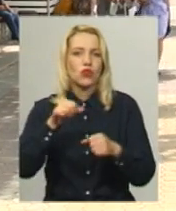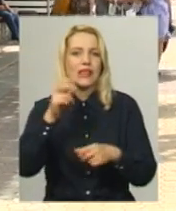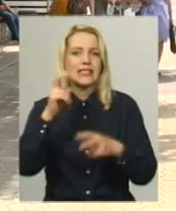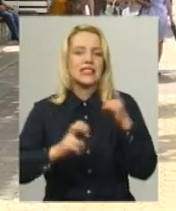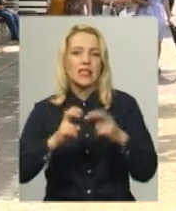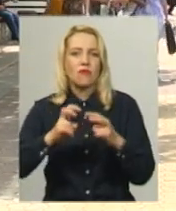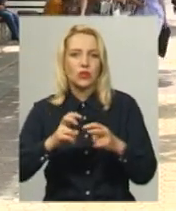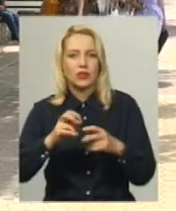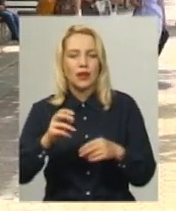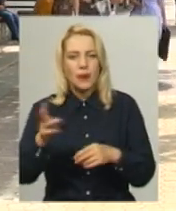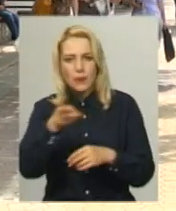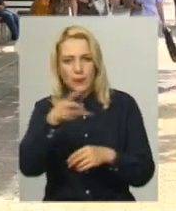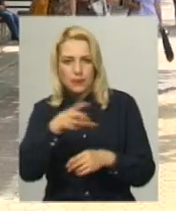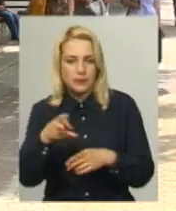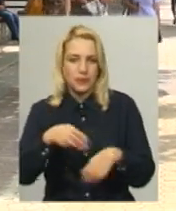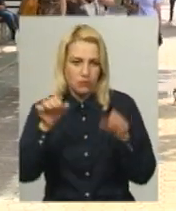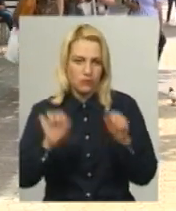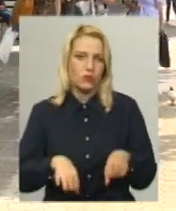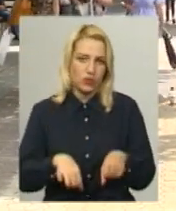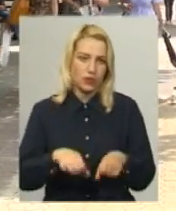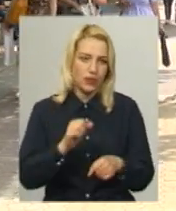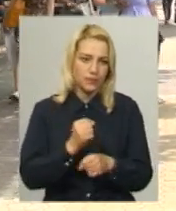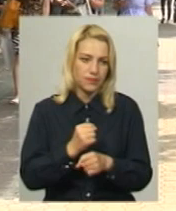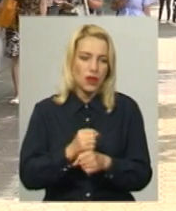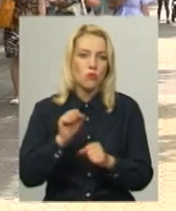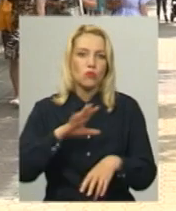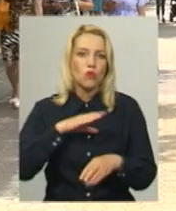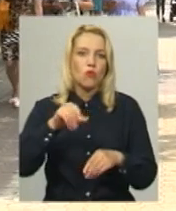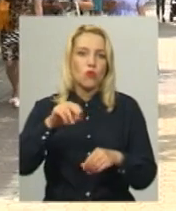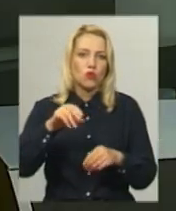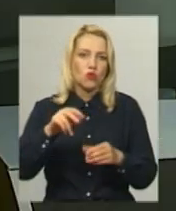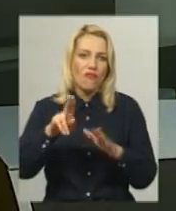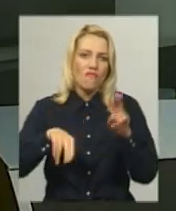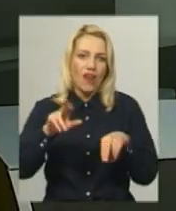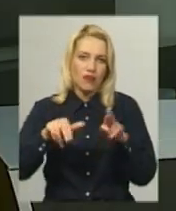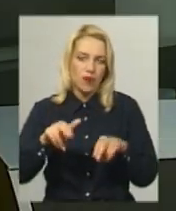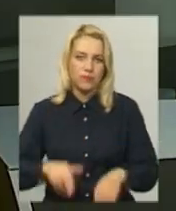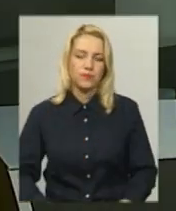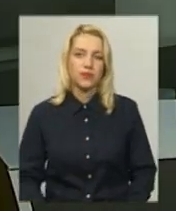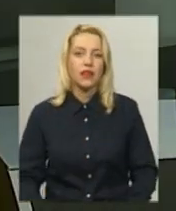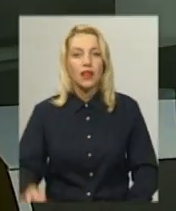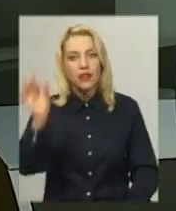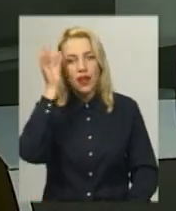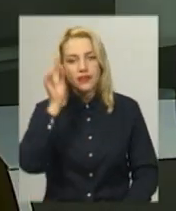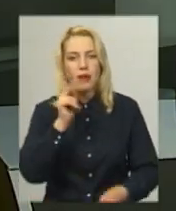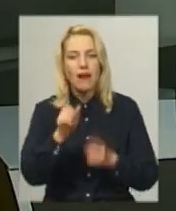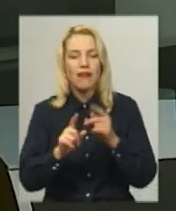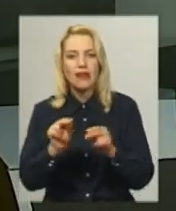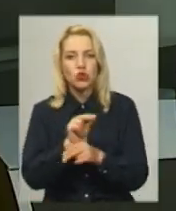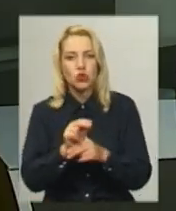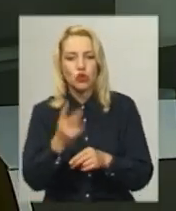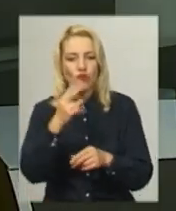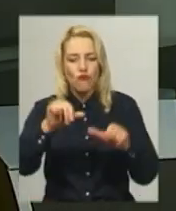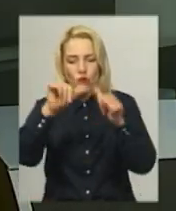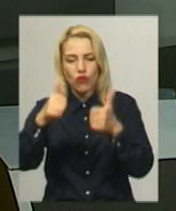Тобто, і фарбування їх також буде в камерах, можливо, навіть порошковою фарбою. Нагадаю, реконструкції двох фігур